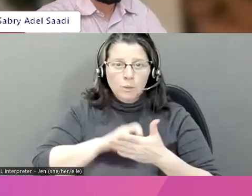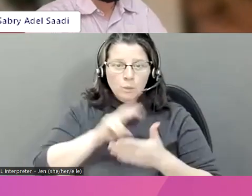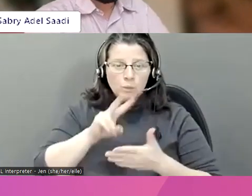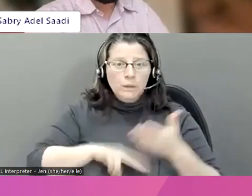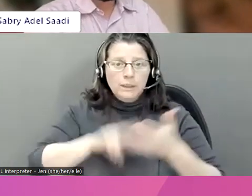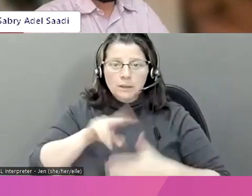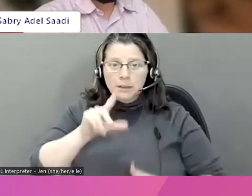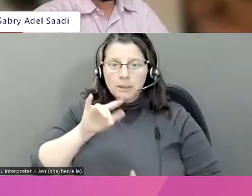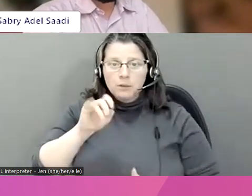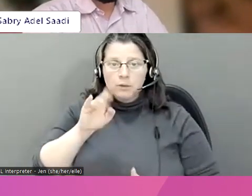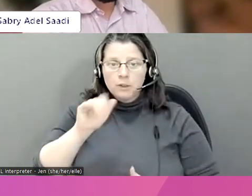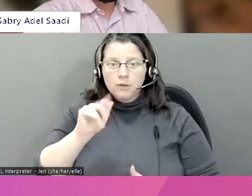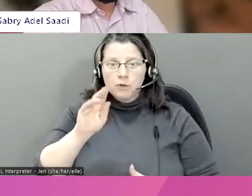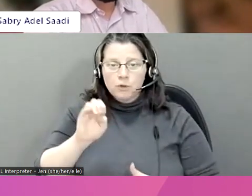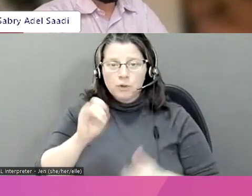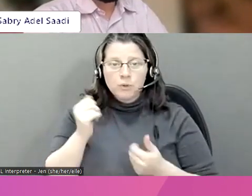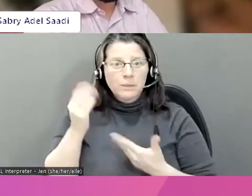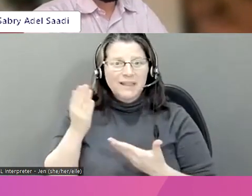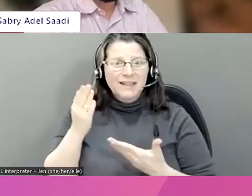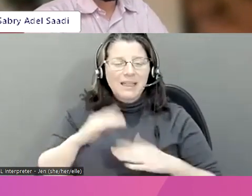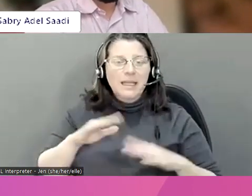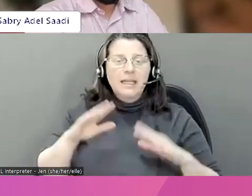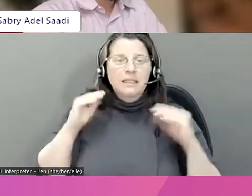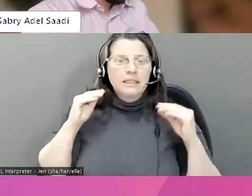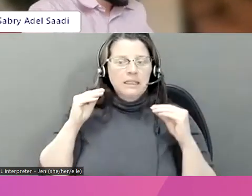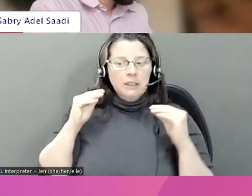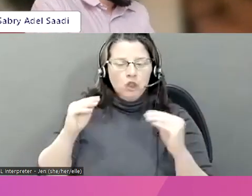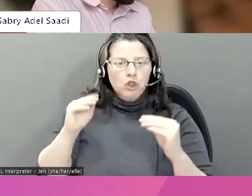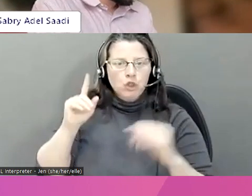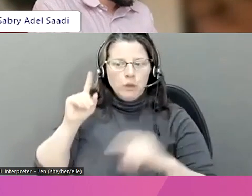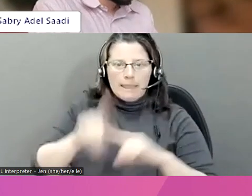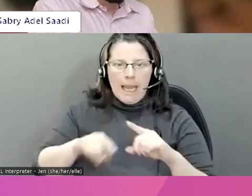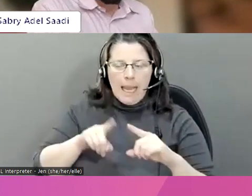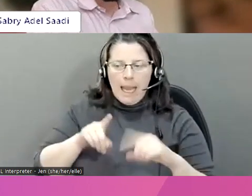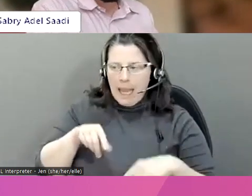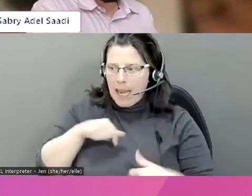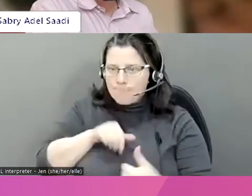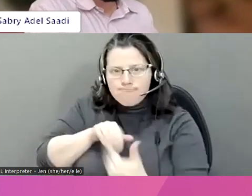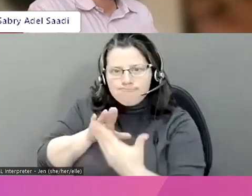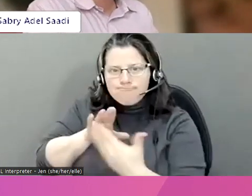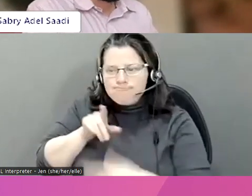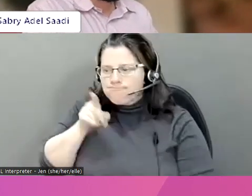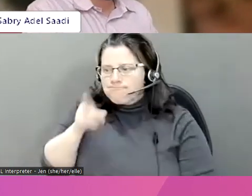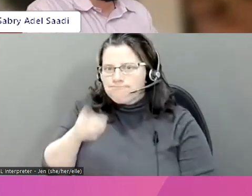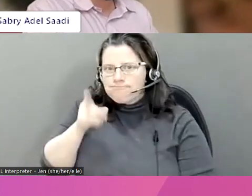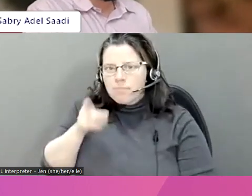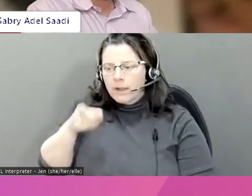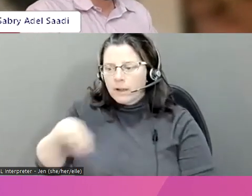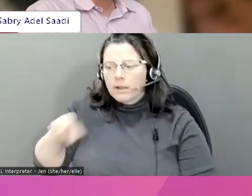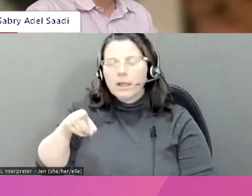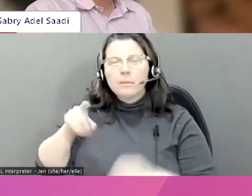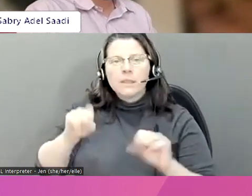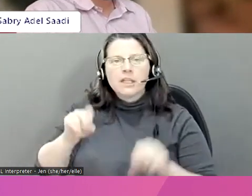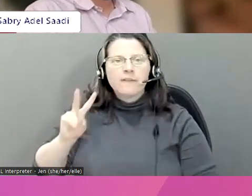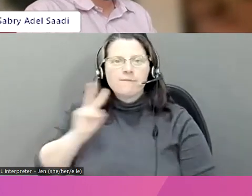selon toutes les publications. La recommandation était que l'éducation doit s'éloigner de parler